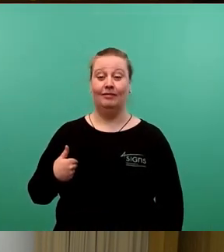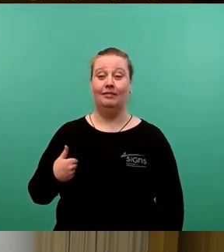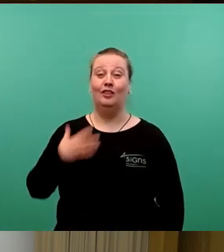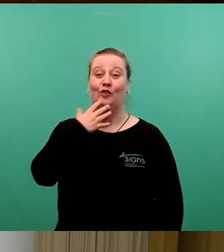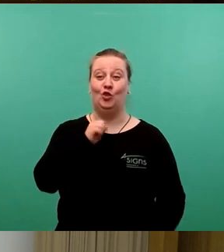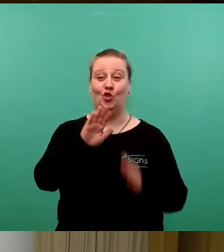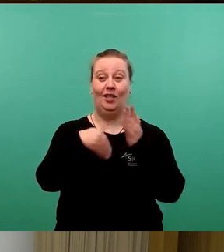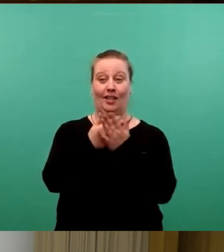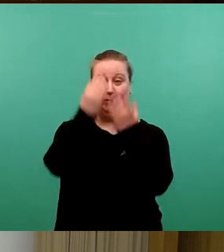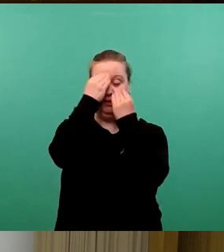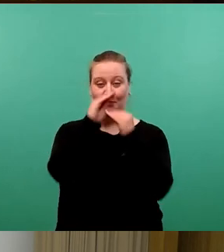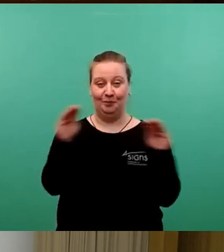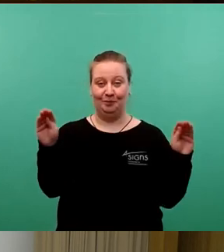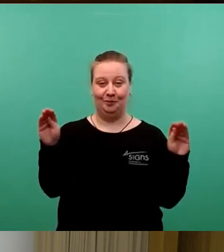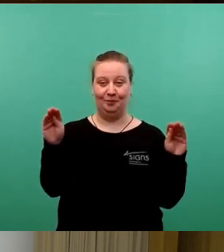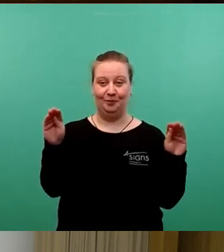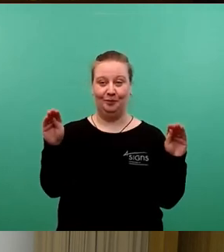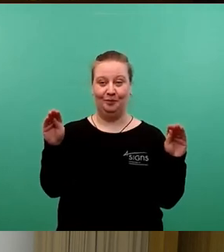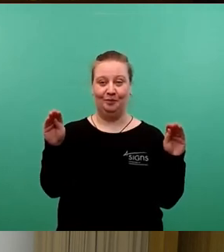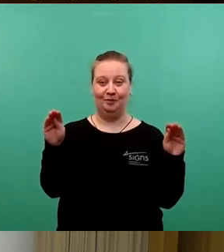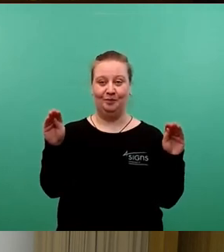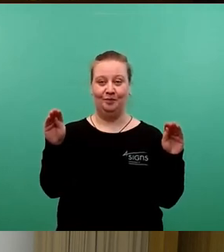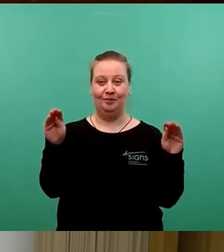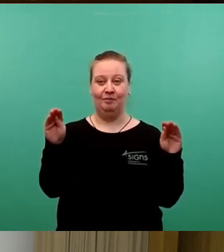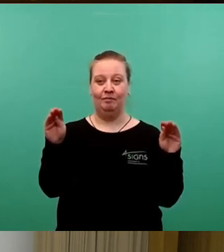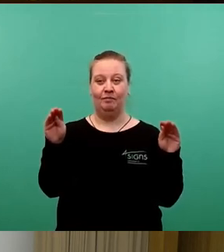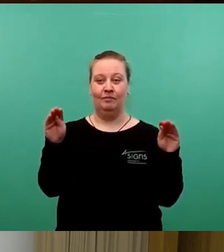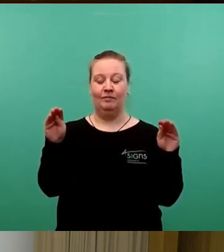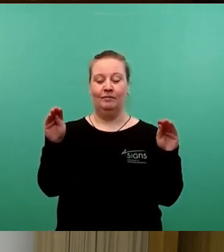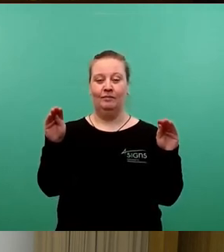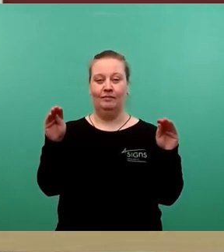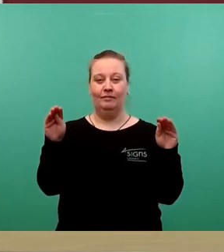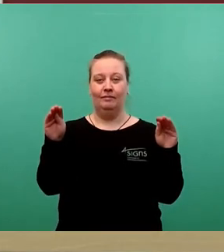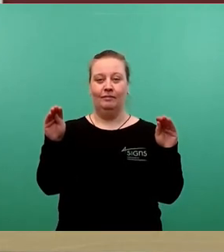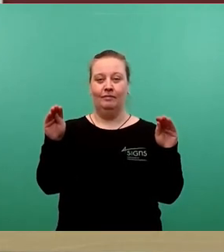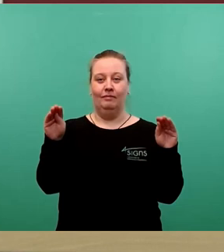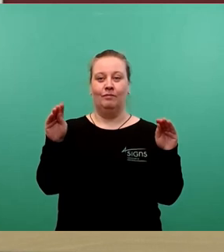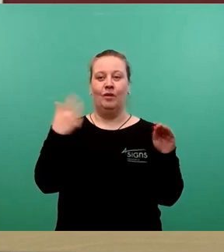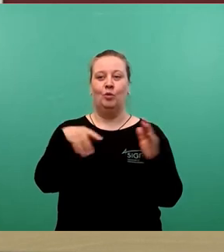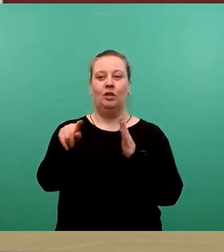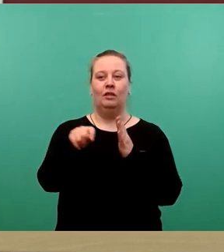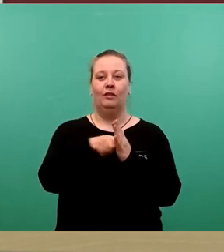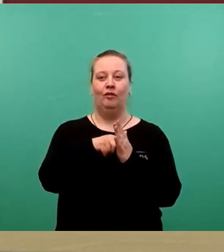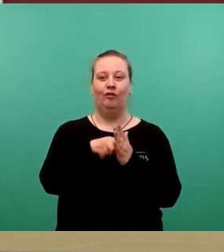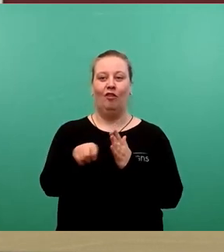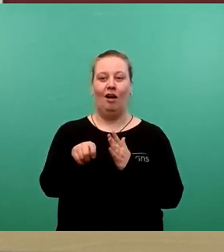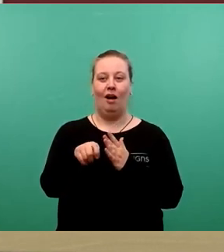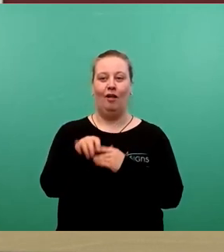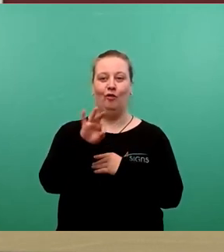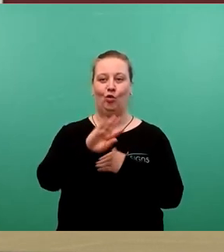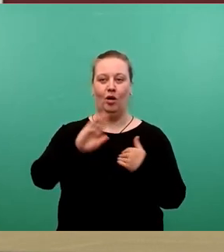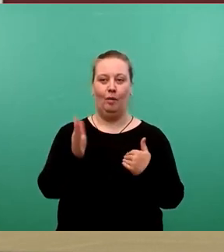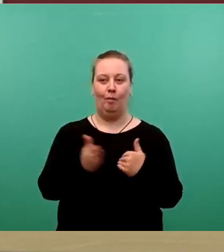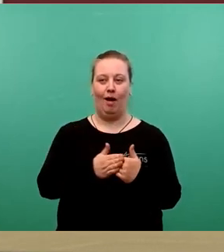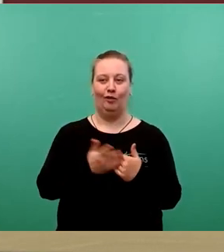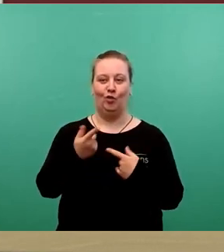Ergebnis mitteilen der Wahl zur Beigeordnung für den